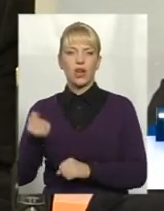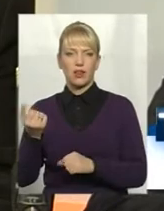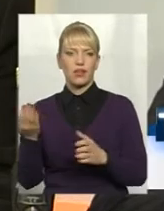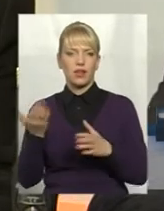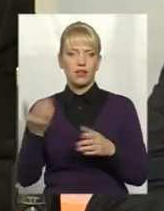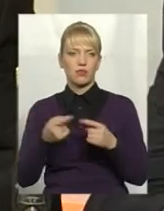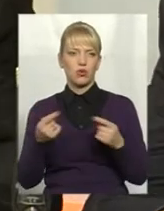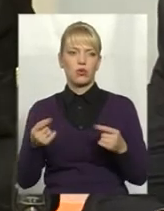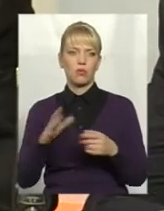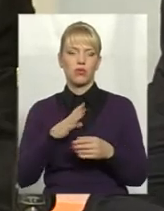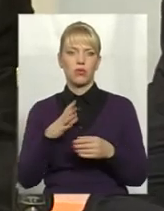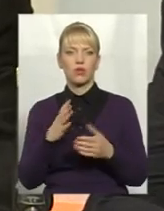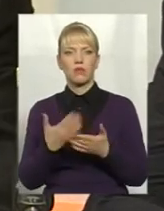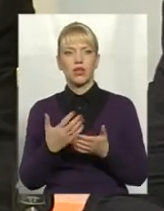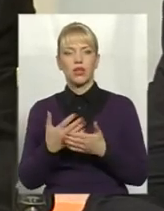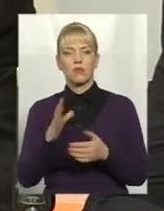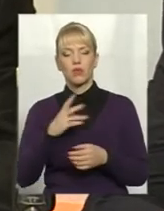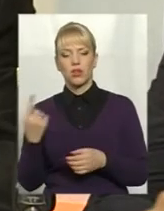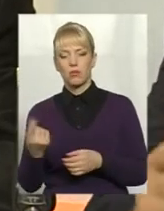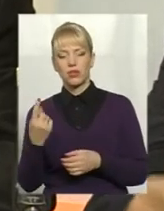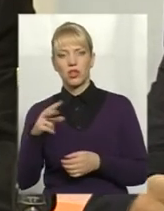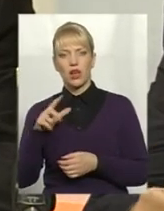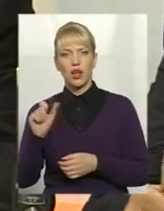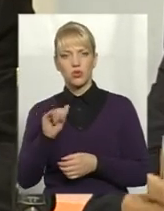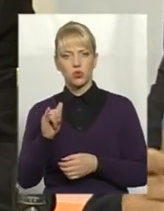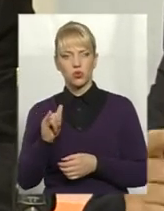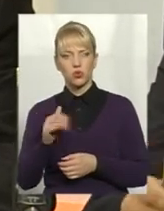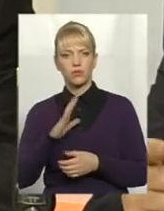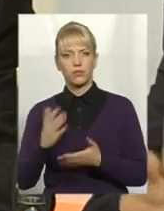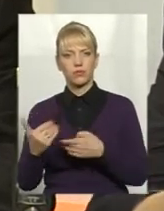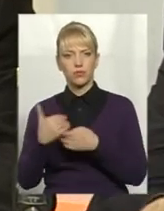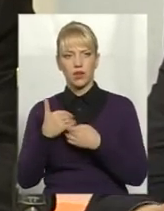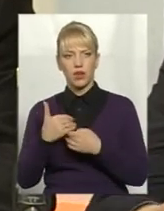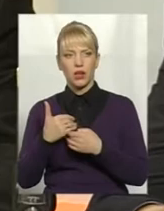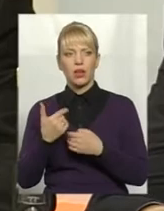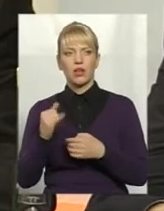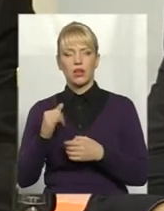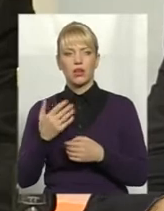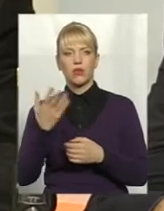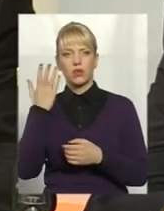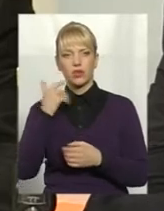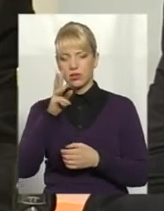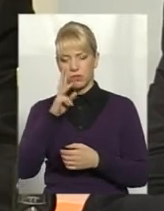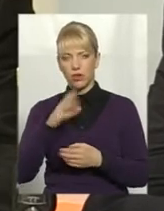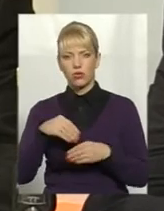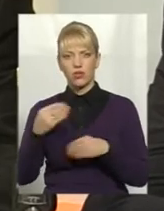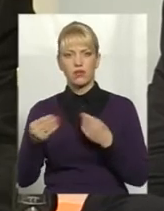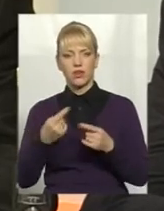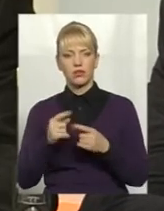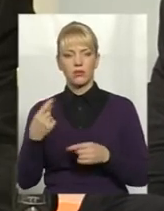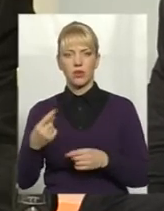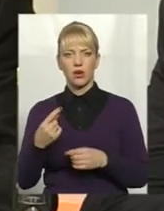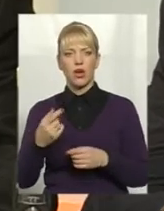В якийсь був момент, виручали ліченіки газу. Колись був момент, коли ми навіть заробітню плату тими ліченниками видавали. На якийсь момент